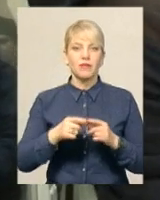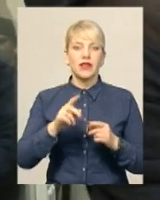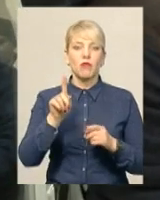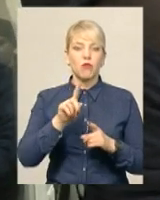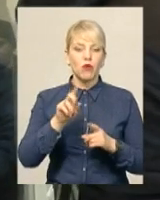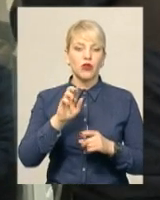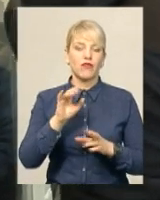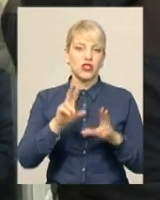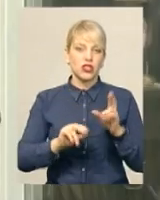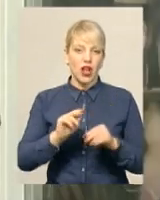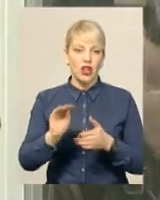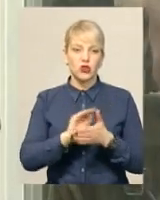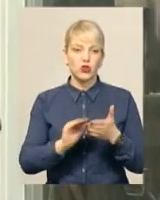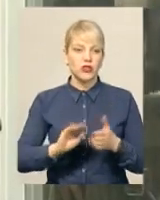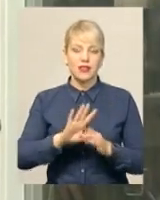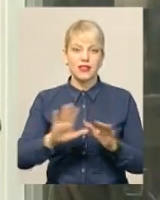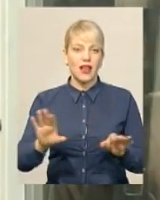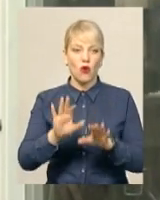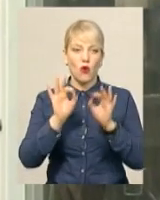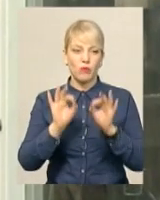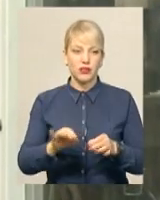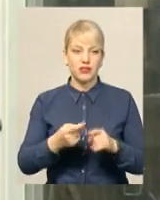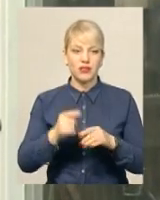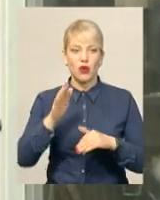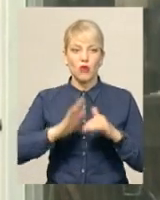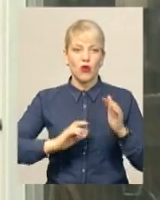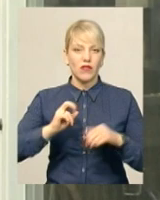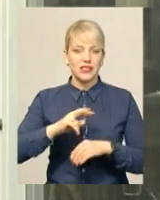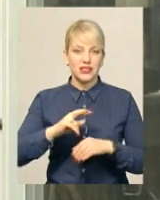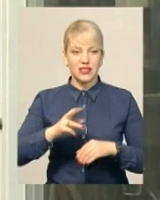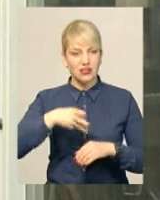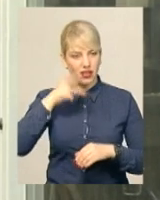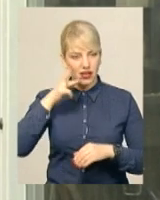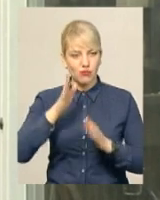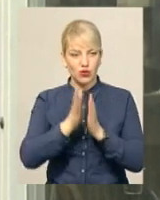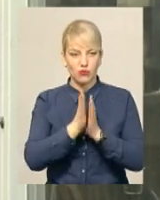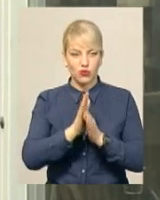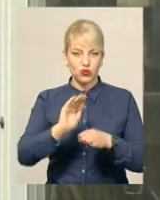підозрює у необ'єктивності. Це професійні камери, я прошу видурити.